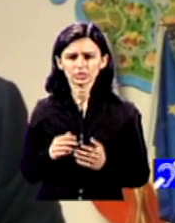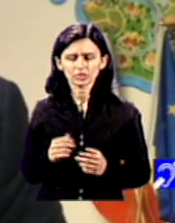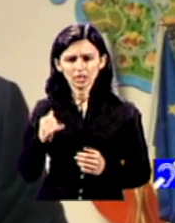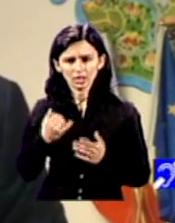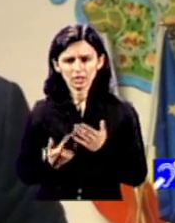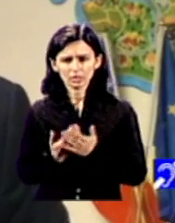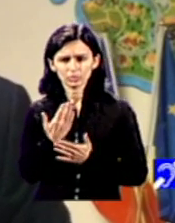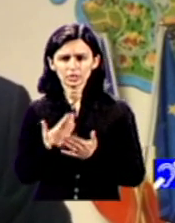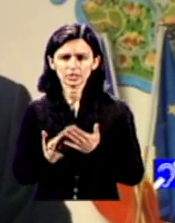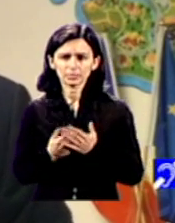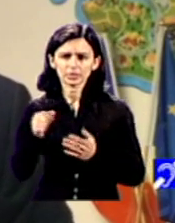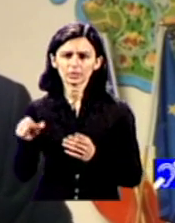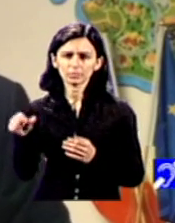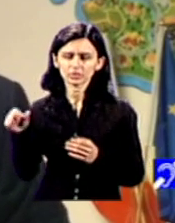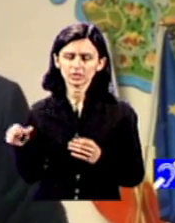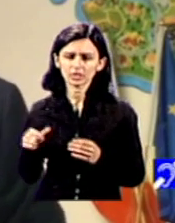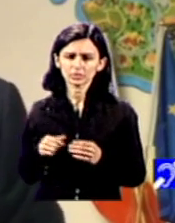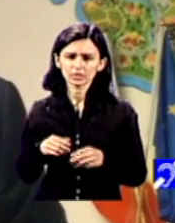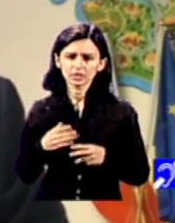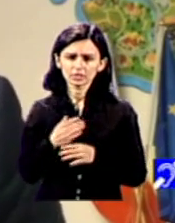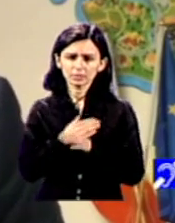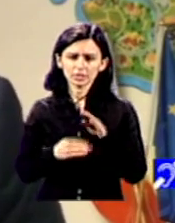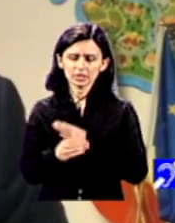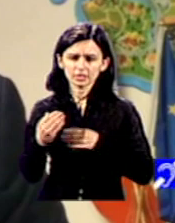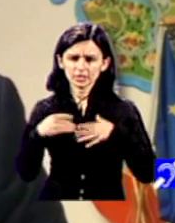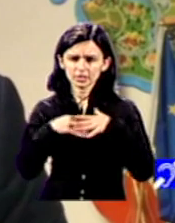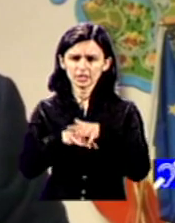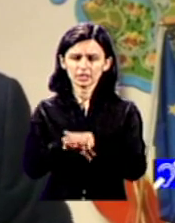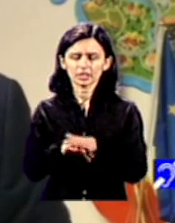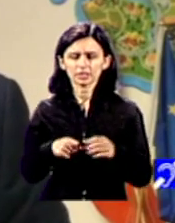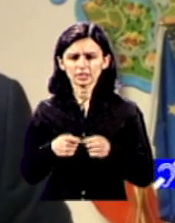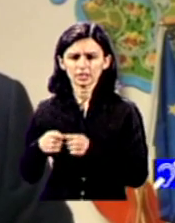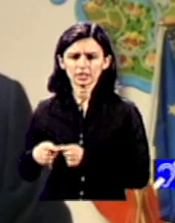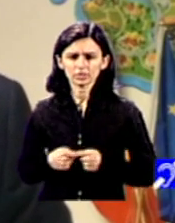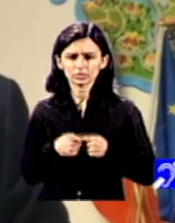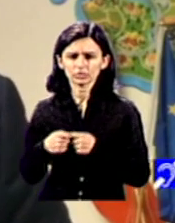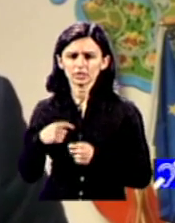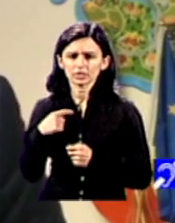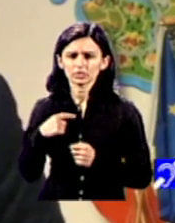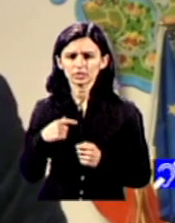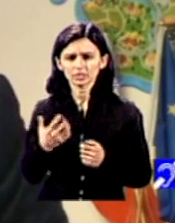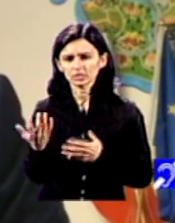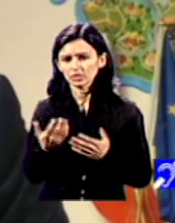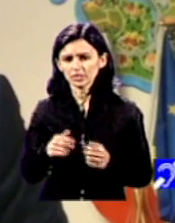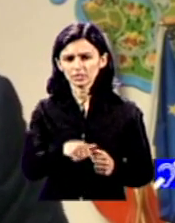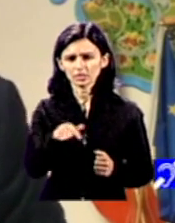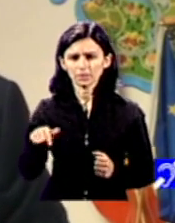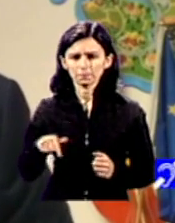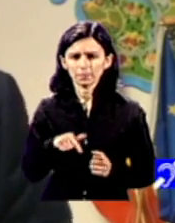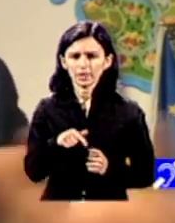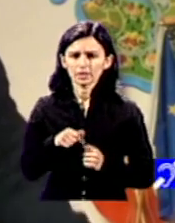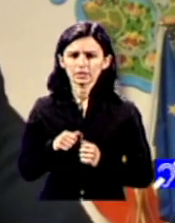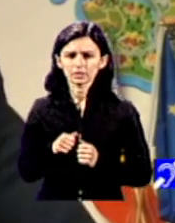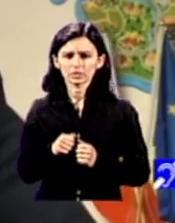ca persoanele cu dizabilități să se integreze în societate și asta este ceva ce și noi în grupuri în Europa am preluat acum și m-aș